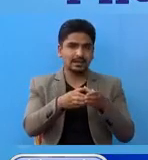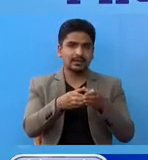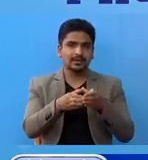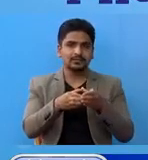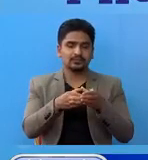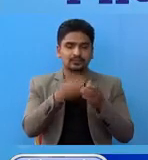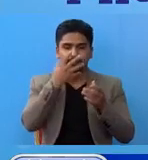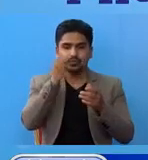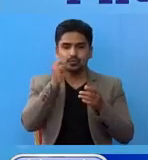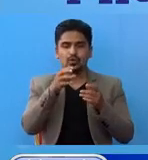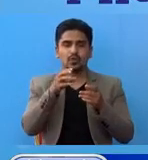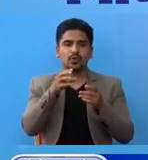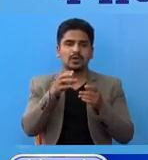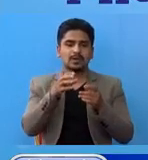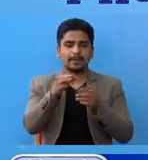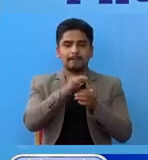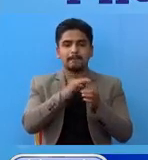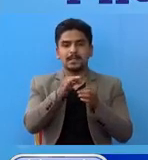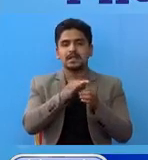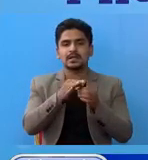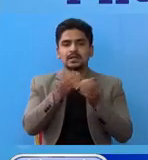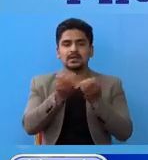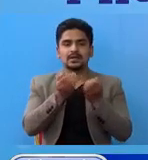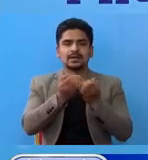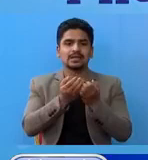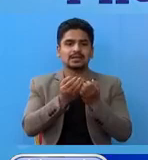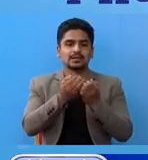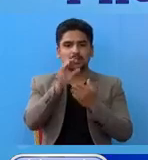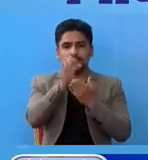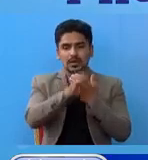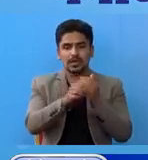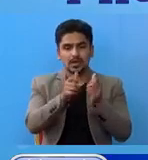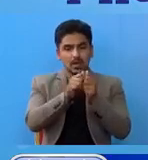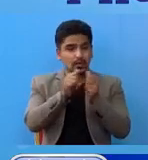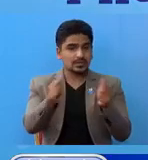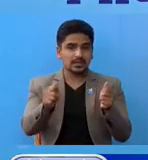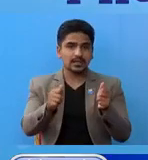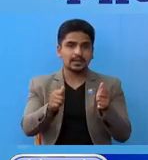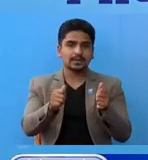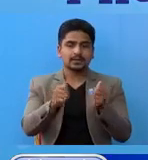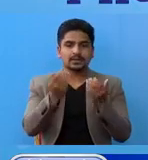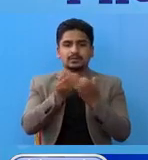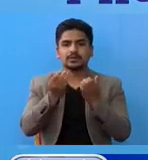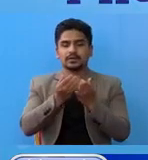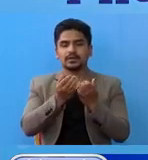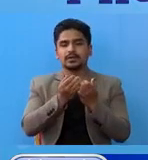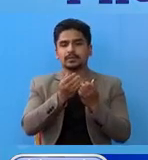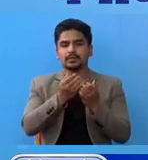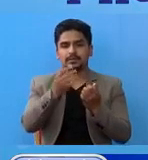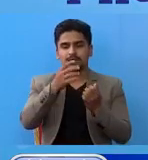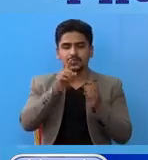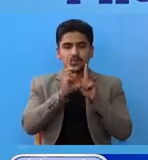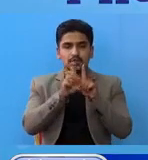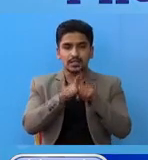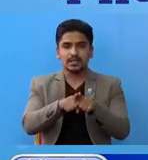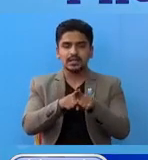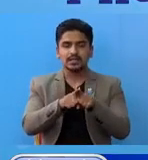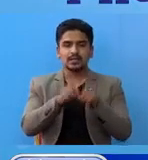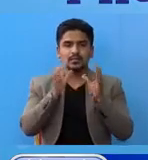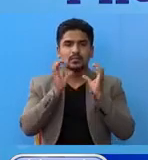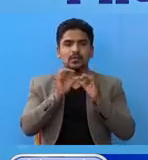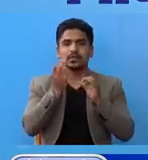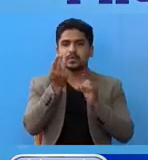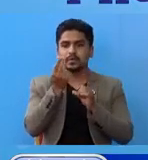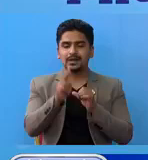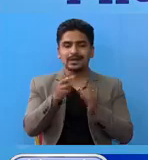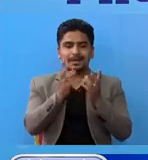फोहर मैला विशर्जन गर्ने प्रणाली अनुसार नई गर्न गराउन साथे प्रियोग